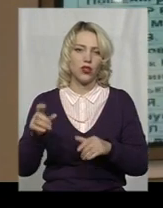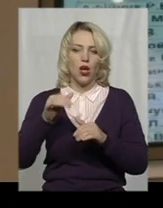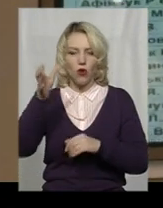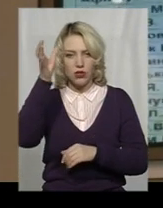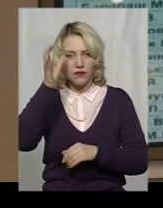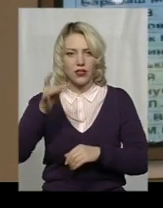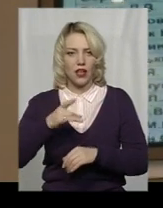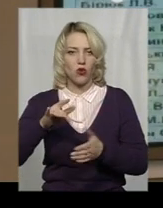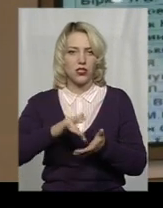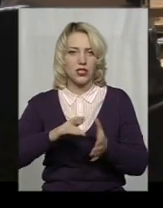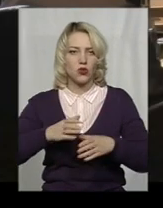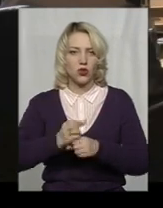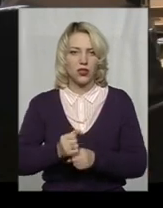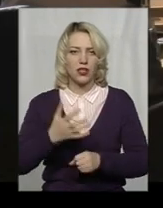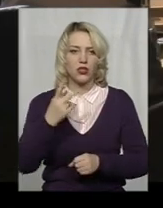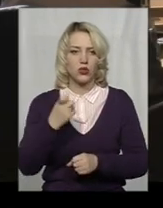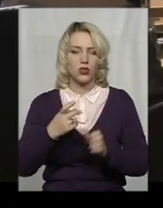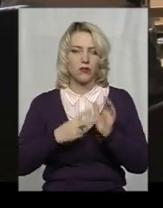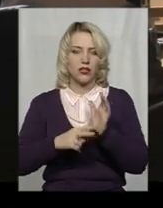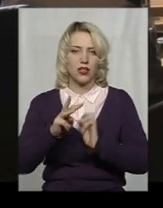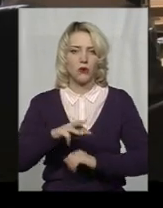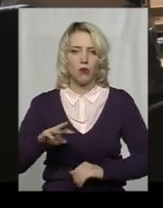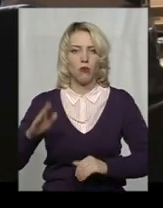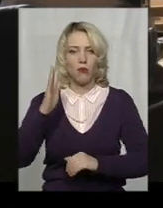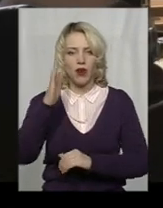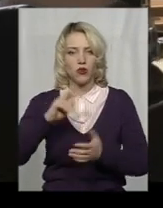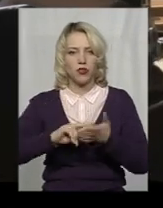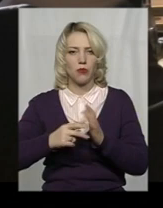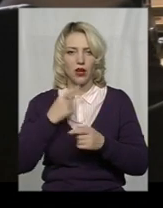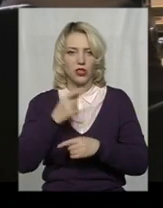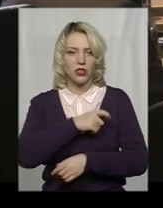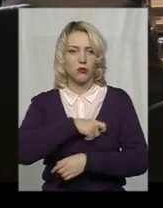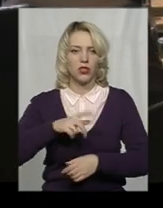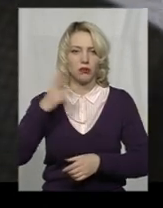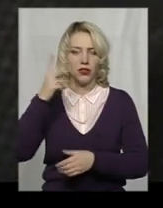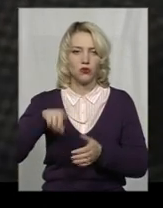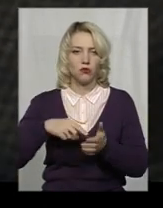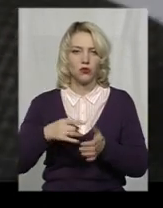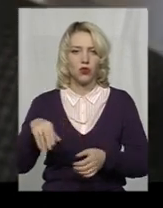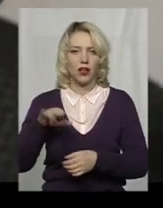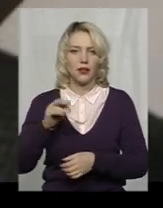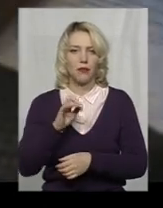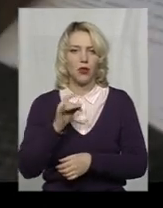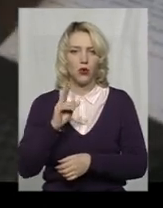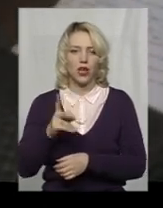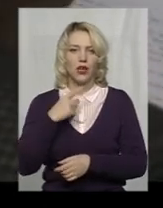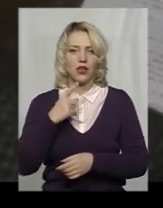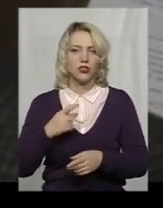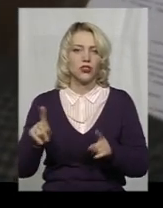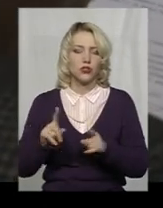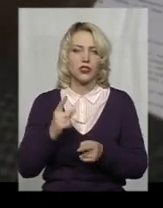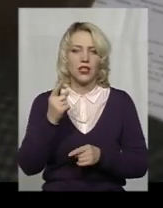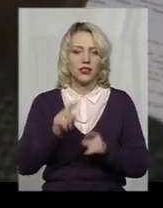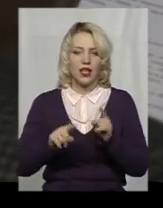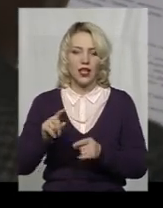центру скоротили на 180 мільйонів із попередньо запланованого, каже депутат Хмельницької міської ради Лев Бірюк. Та додає, з деякими